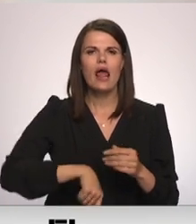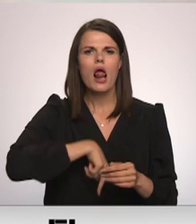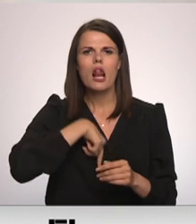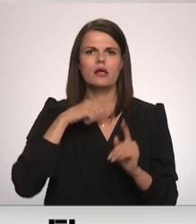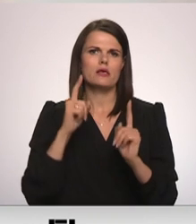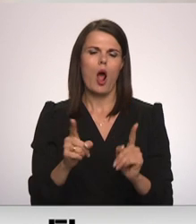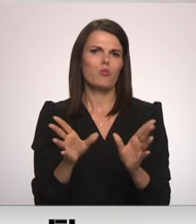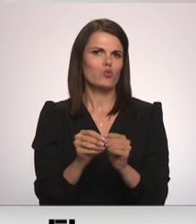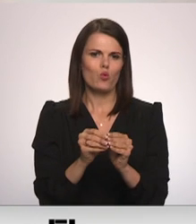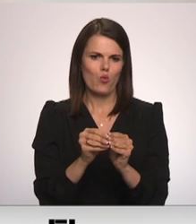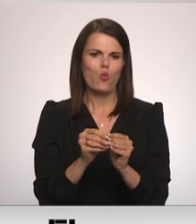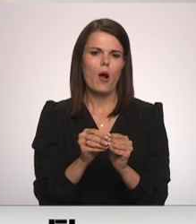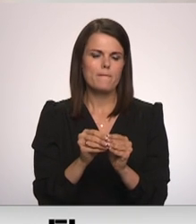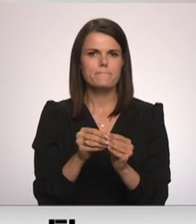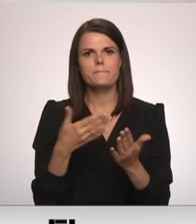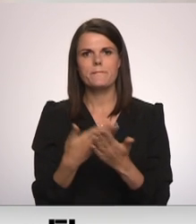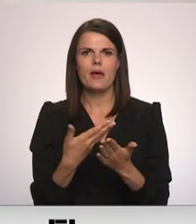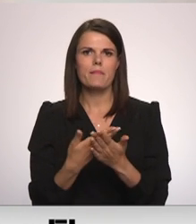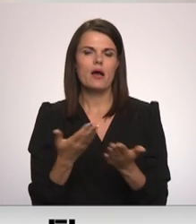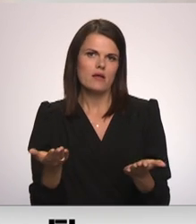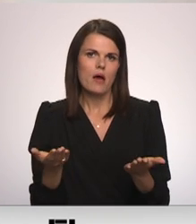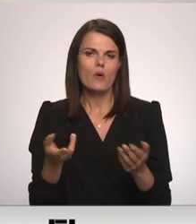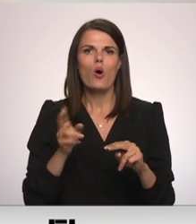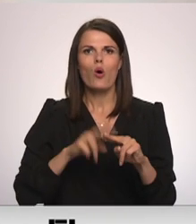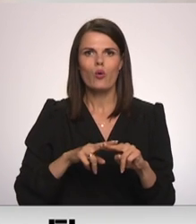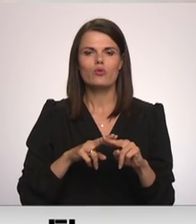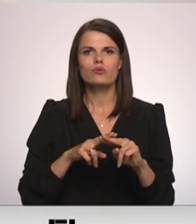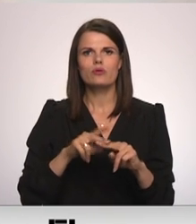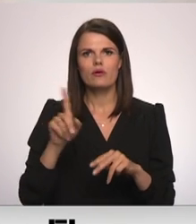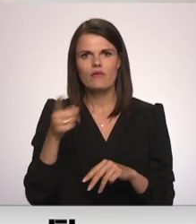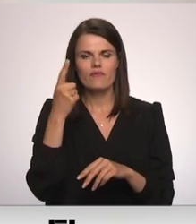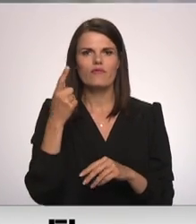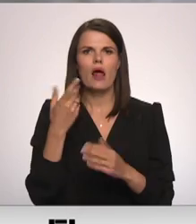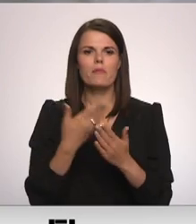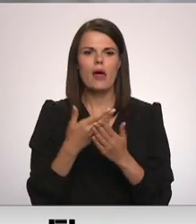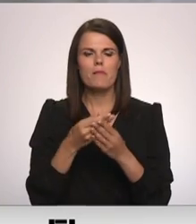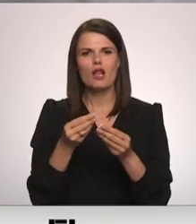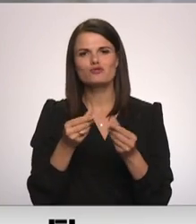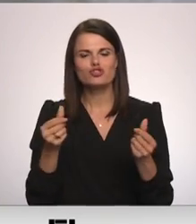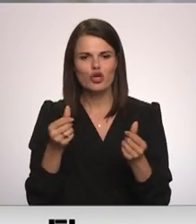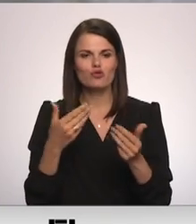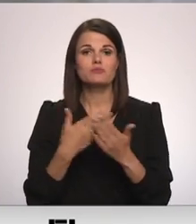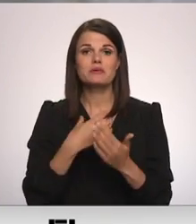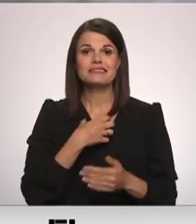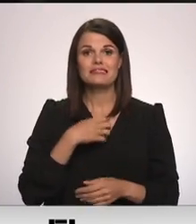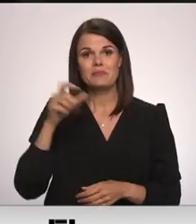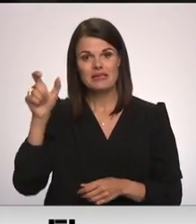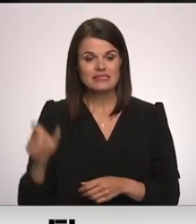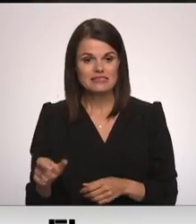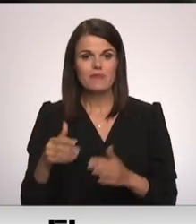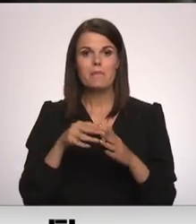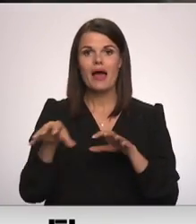atradoties kopā, runājot piemēram, un vēl bioloģiskie štibrunie. Gadījumā, ja saslimušajām personām būs